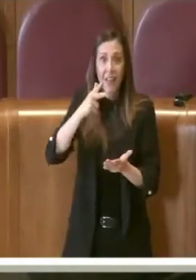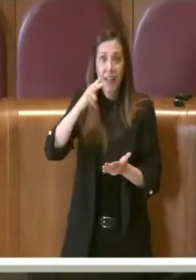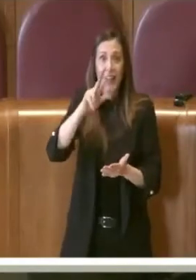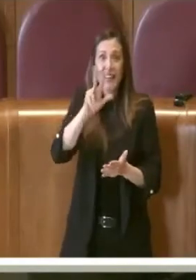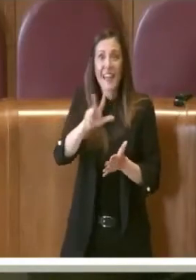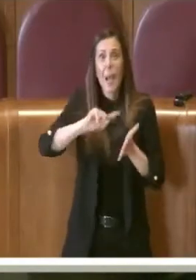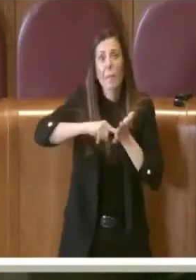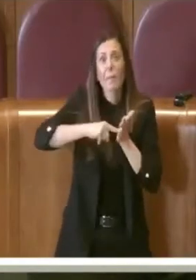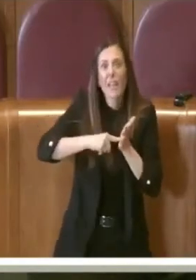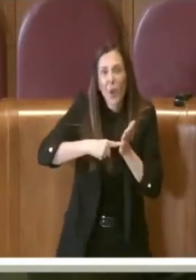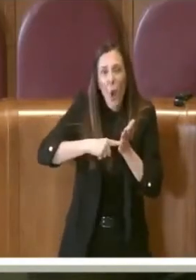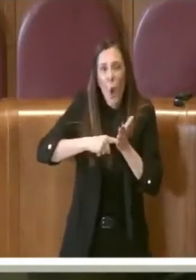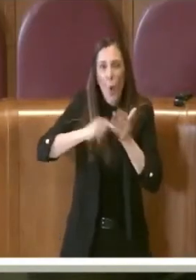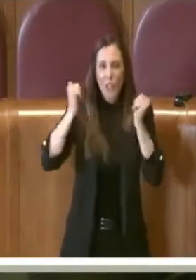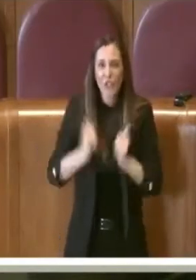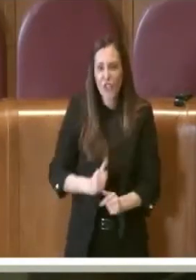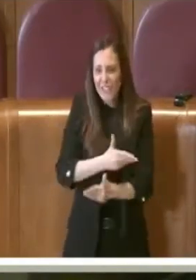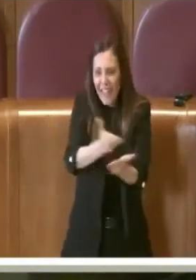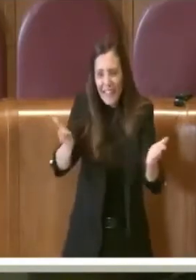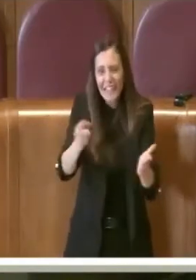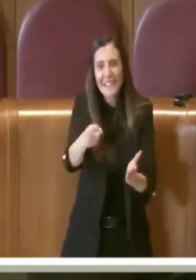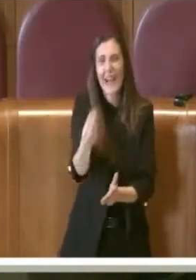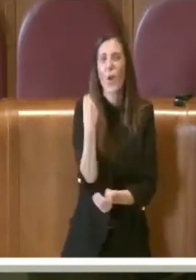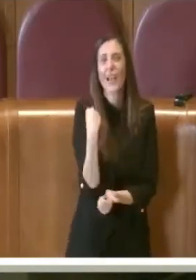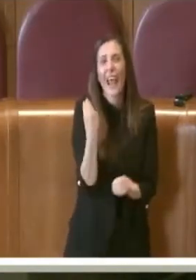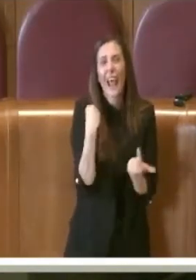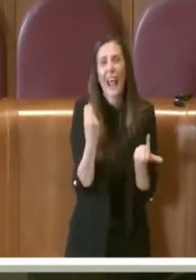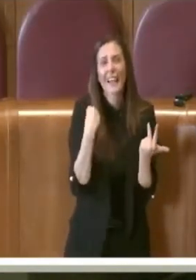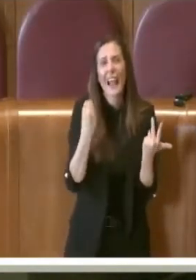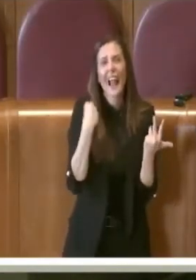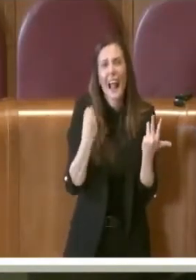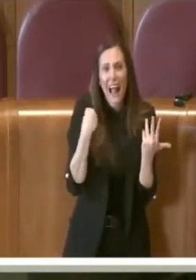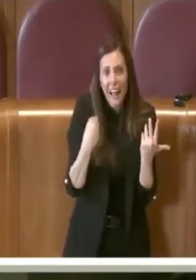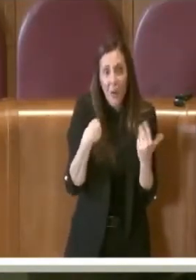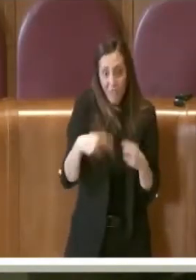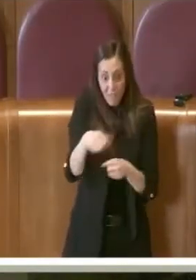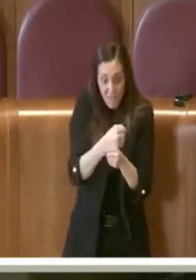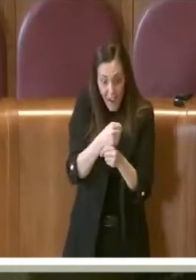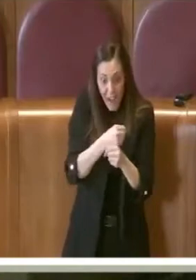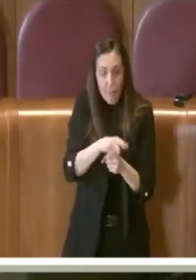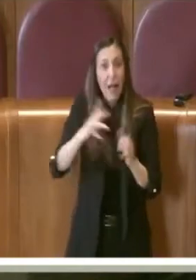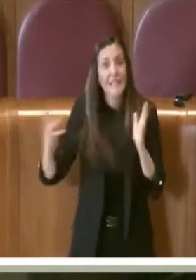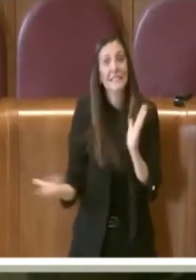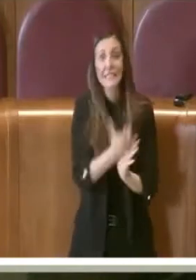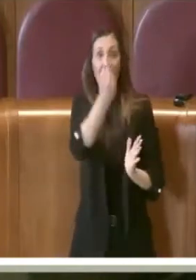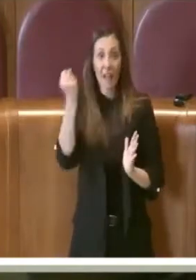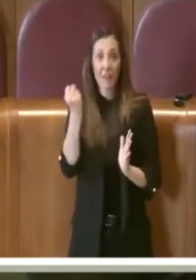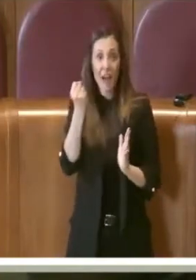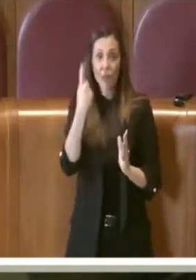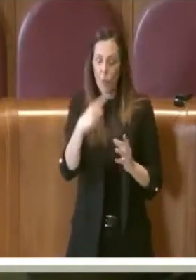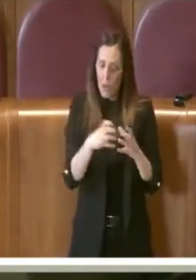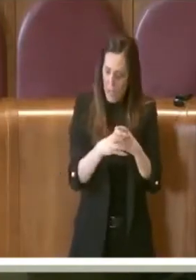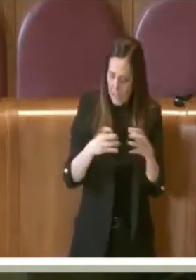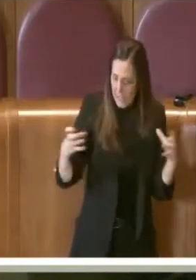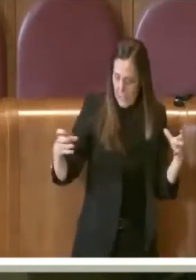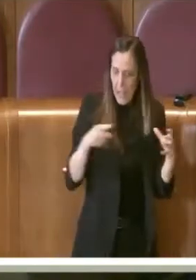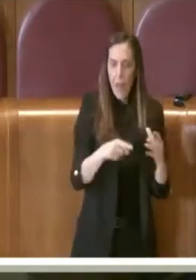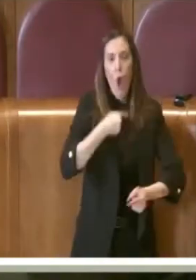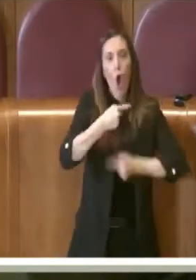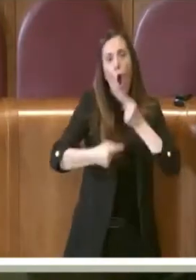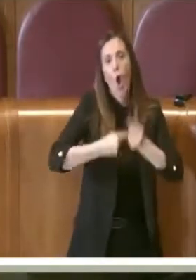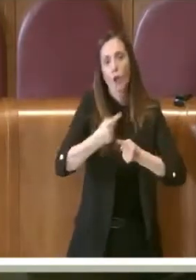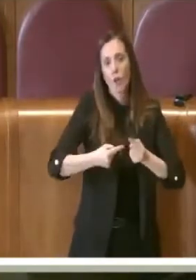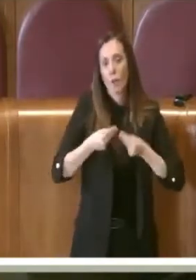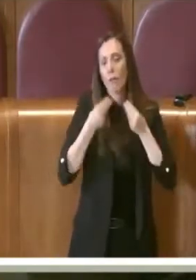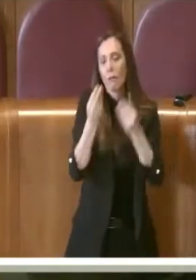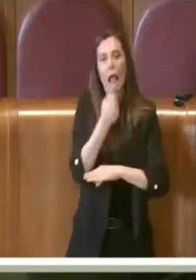di cittadini romani che glielo stanno chiedendo che Farma Cap sarà salvata sarà un'azienda che continuerà a fornire